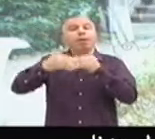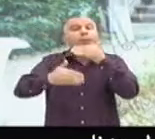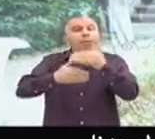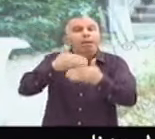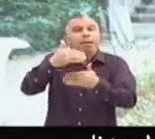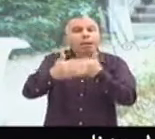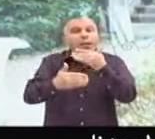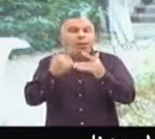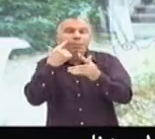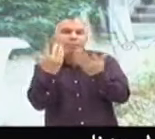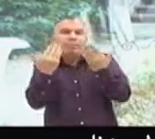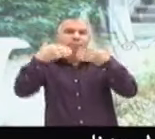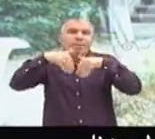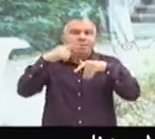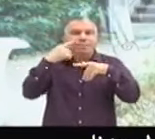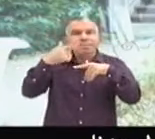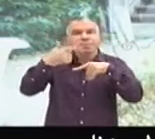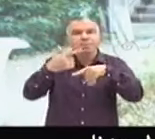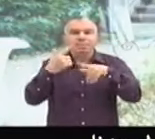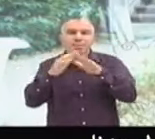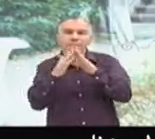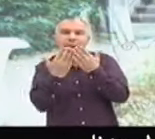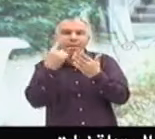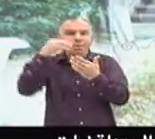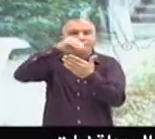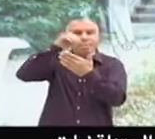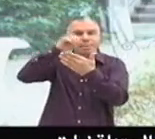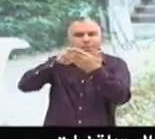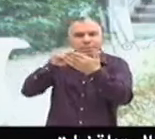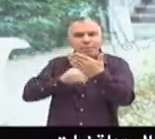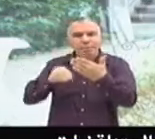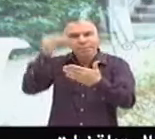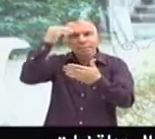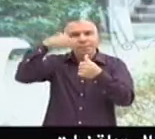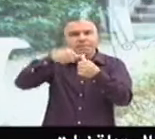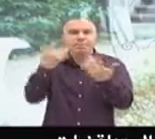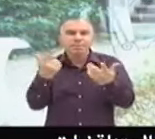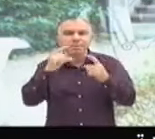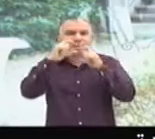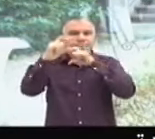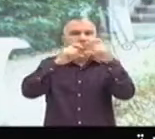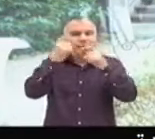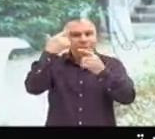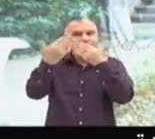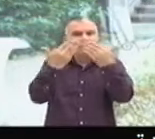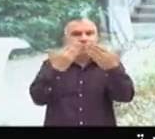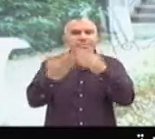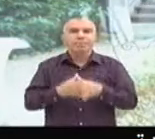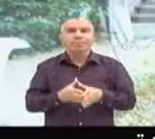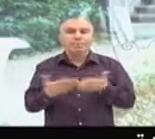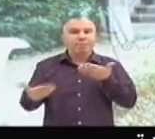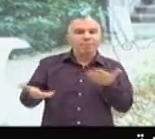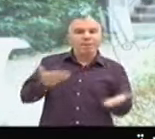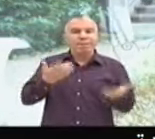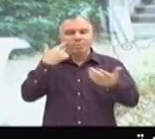Après, effectivement, il y toujours une part en soi. On n'est pas lisse. On est tous bourrés de contradictions. y a effectivement une